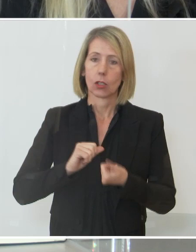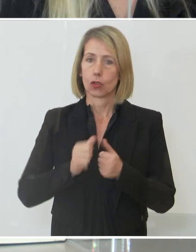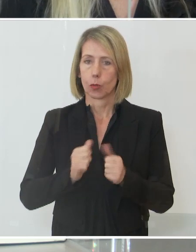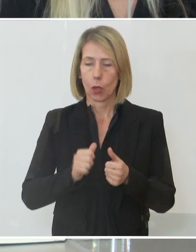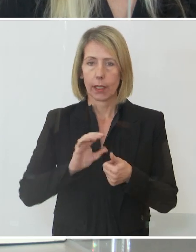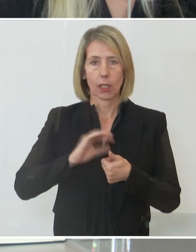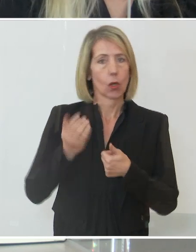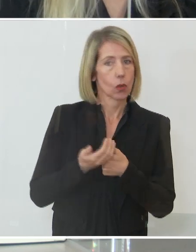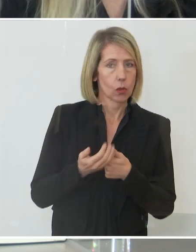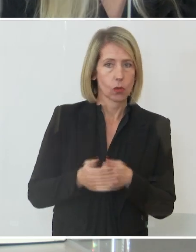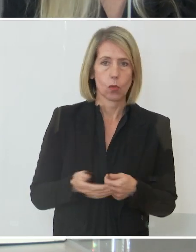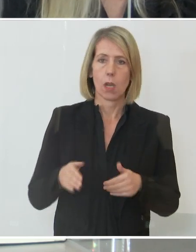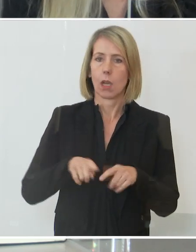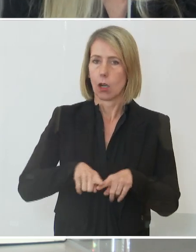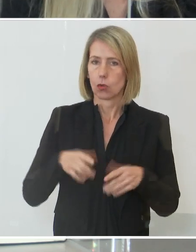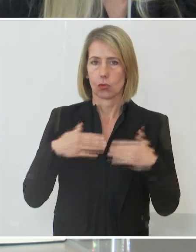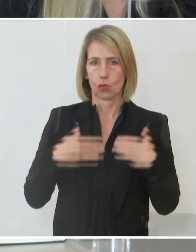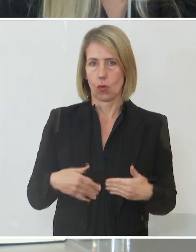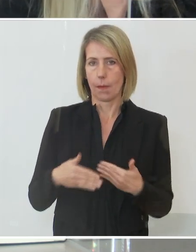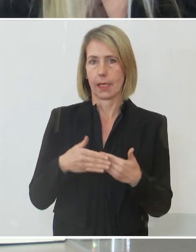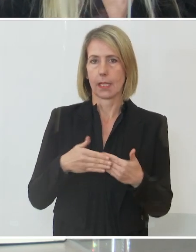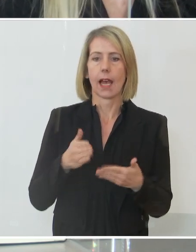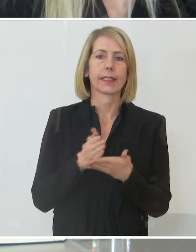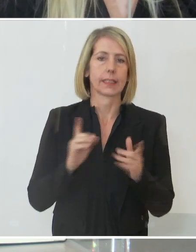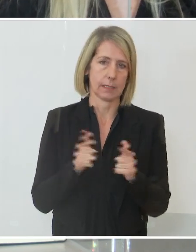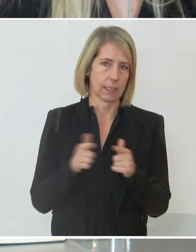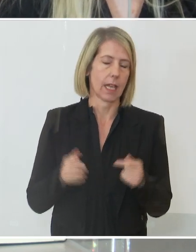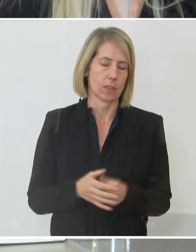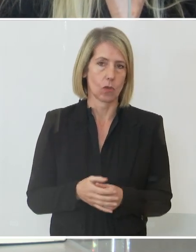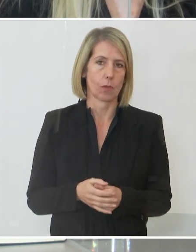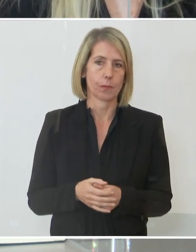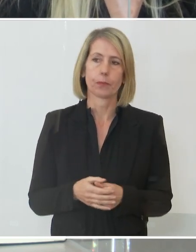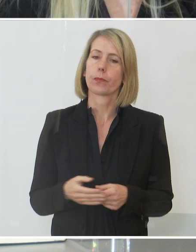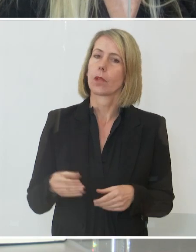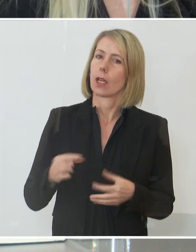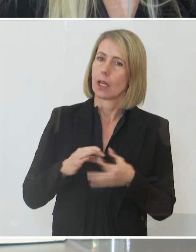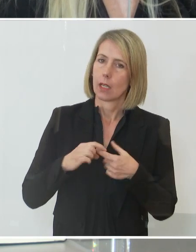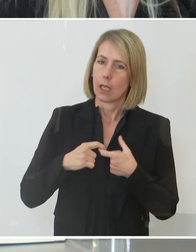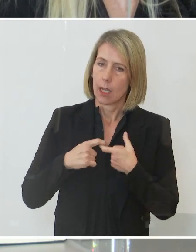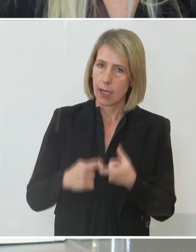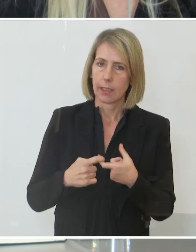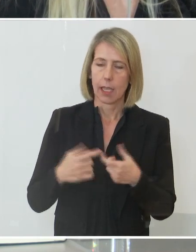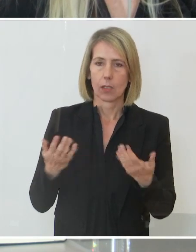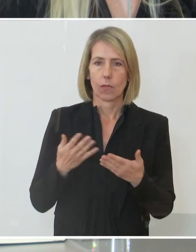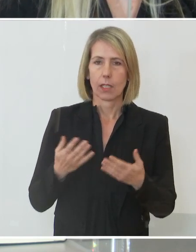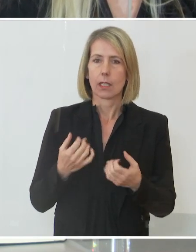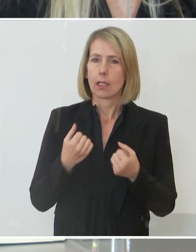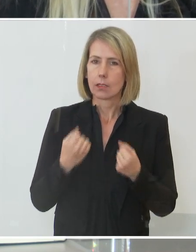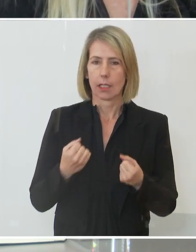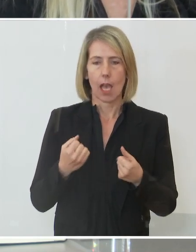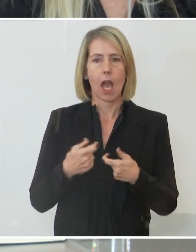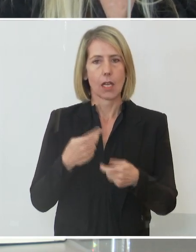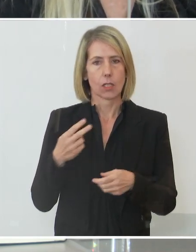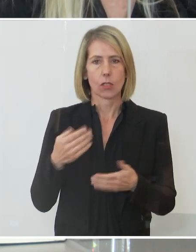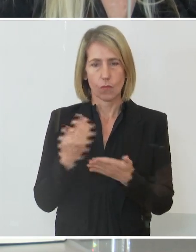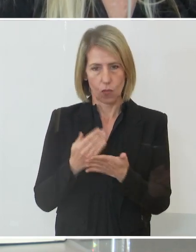und aber auch körpernahe Dienstleistungen unter diesen scharfen Sicherheitsvorkehrungen und der Lockdown für Un